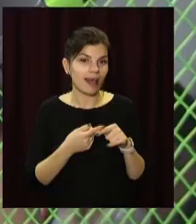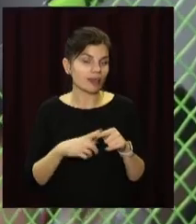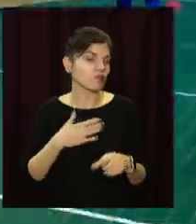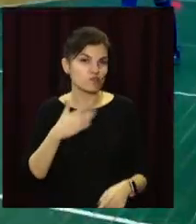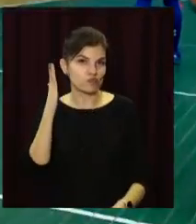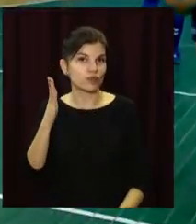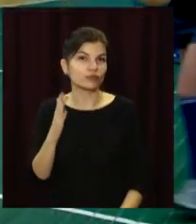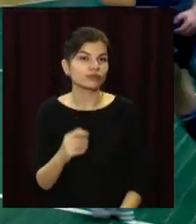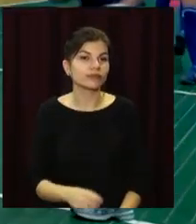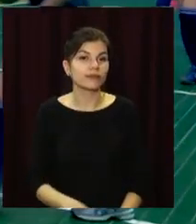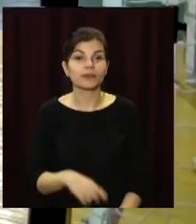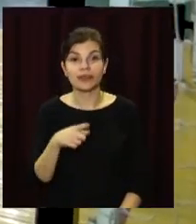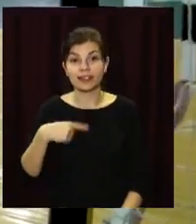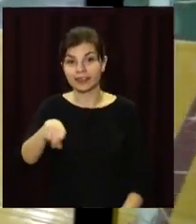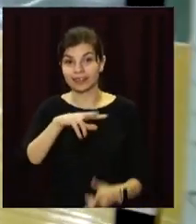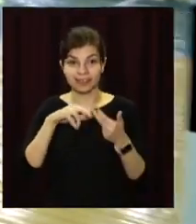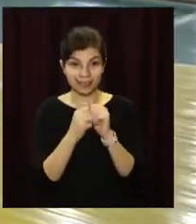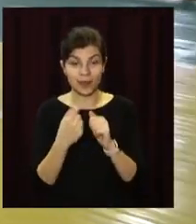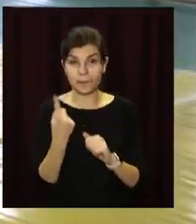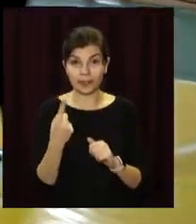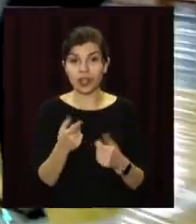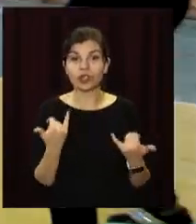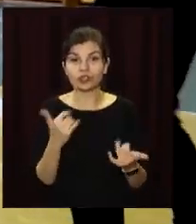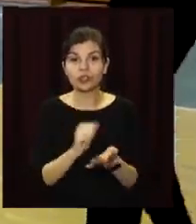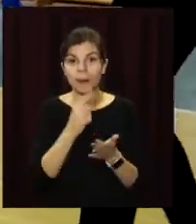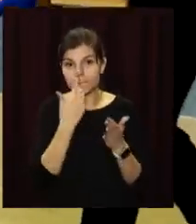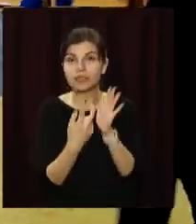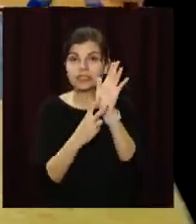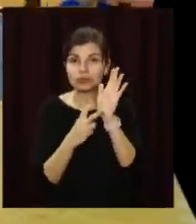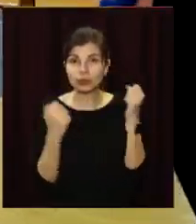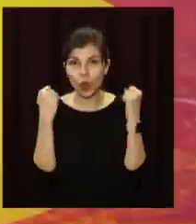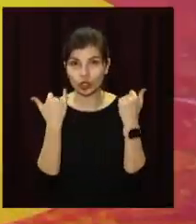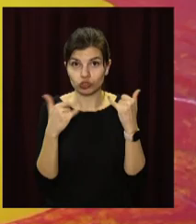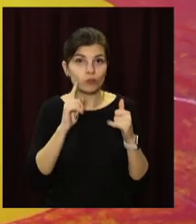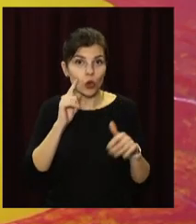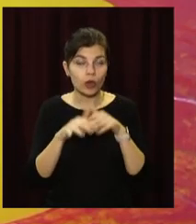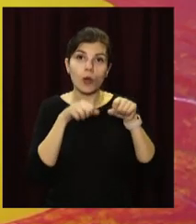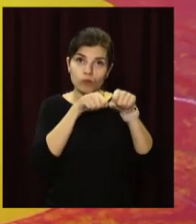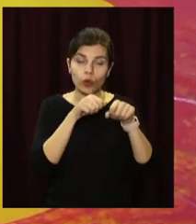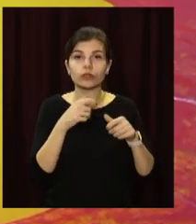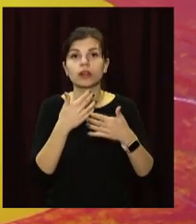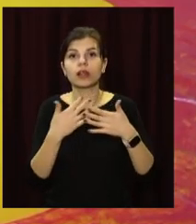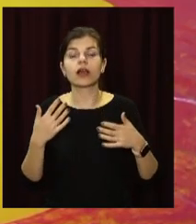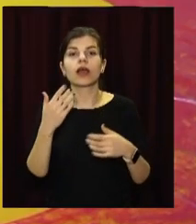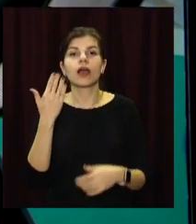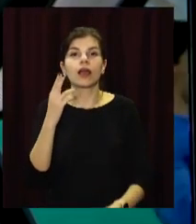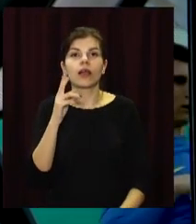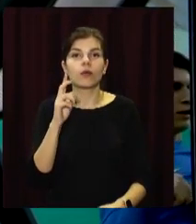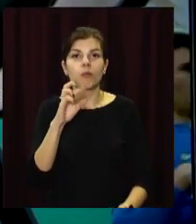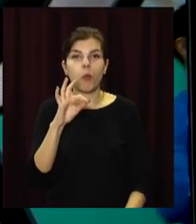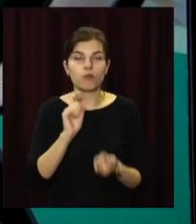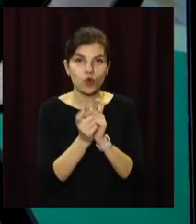будущее». У першій Дю США Кам'янського нині займається майже 700 спортсменів. Боксом, греко-римською боротьбою,